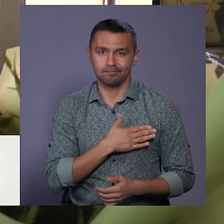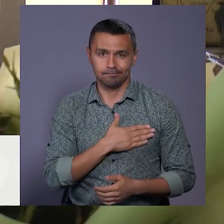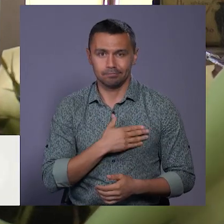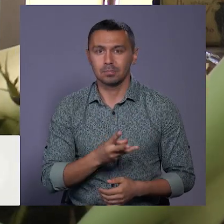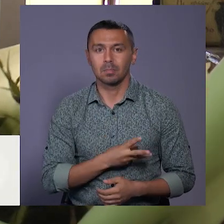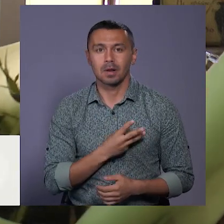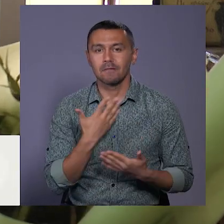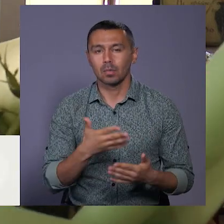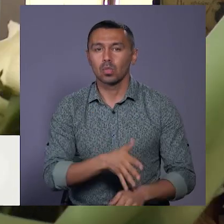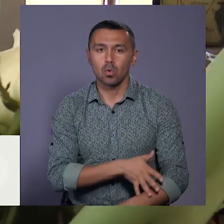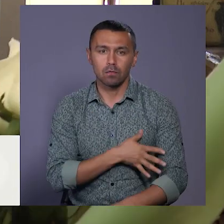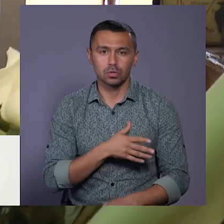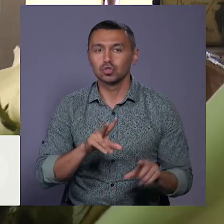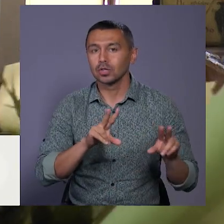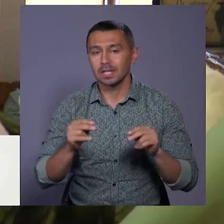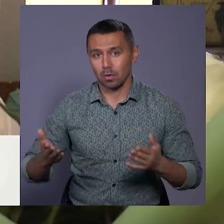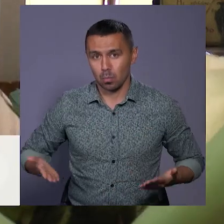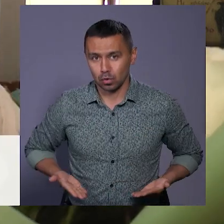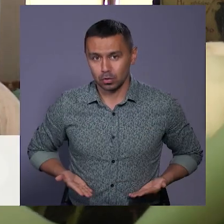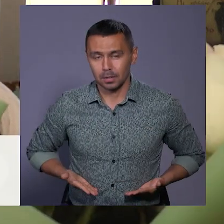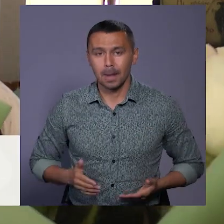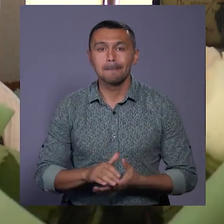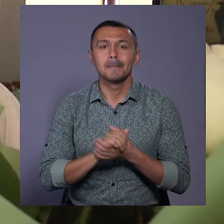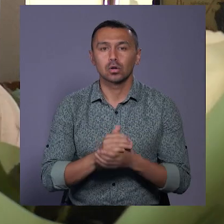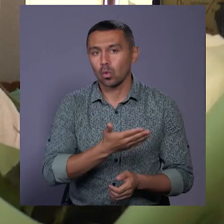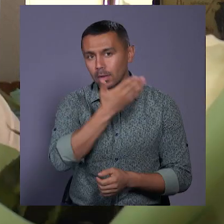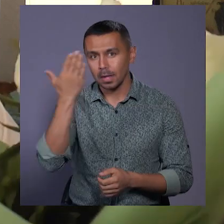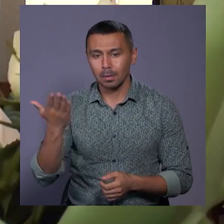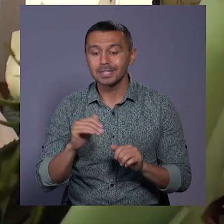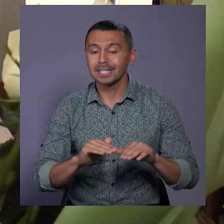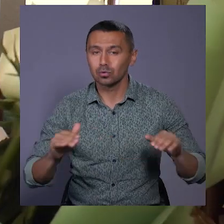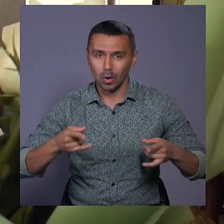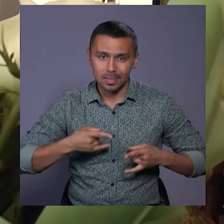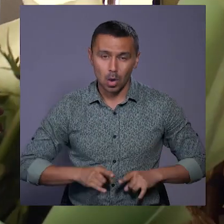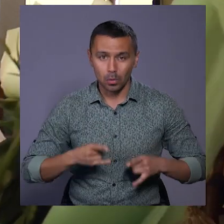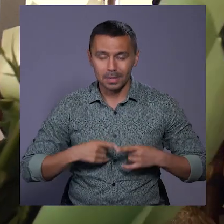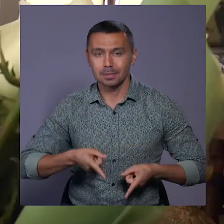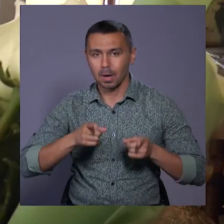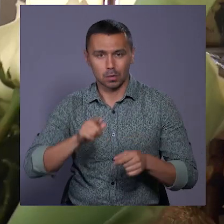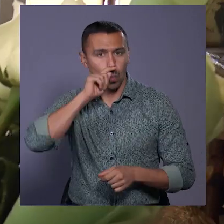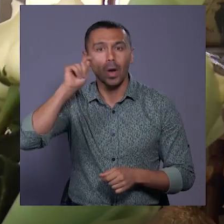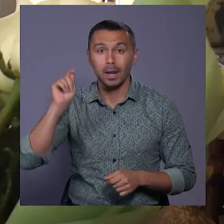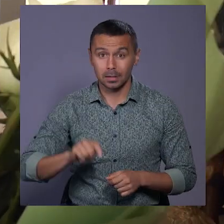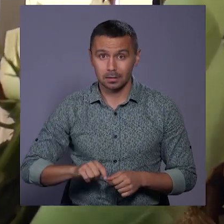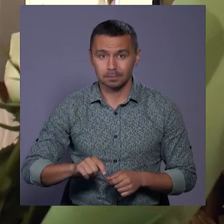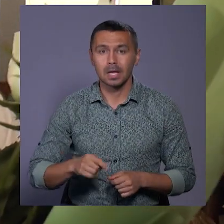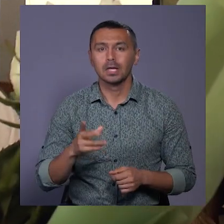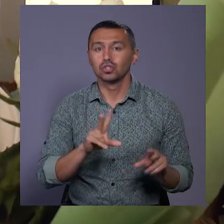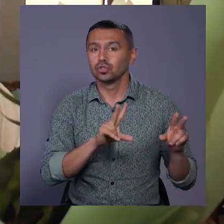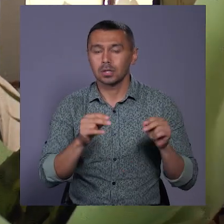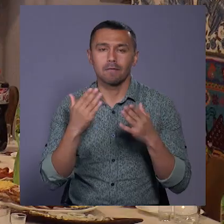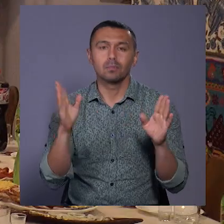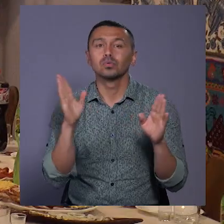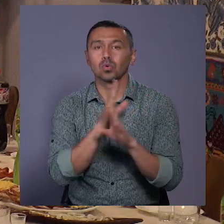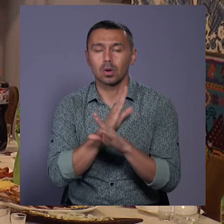вам довго і щасливо прожити. Мирного неба, ще діточок народити, справжніх українців. І щасливою